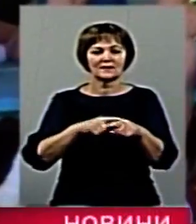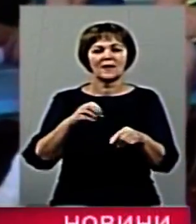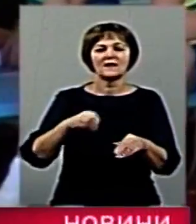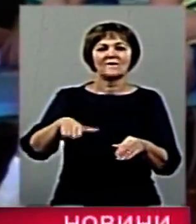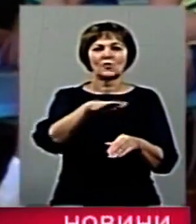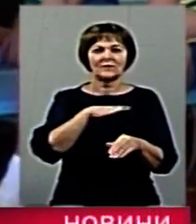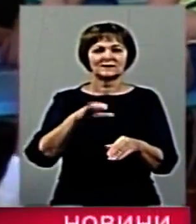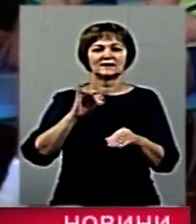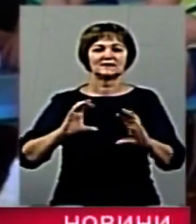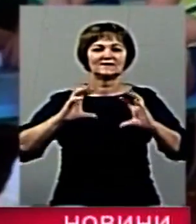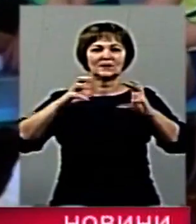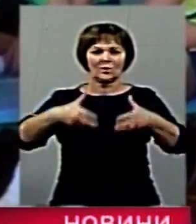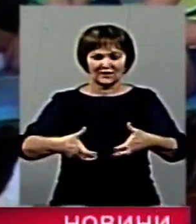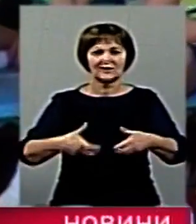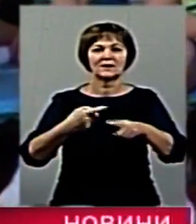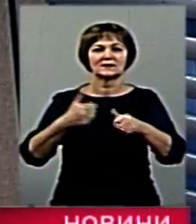та світових змагань.